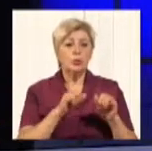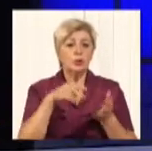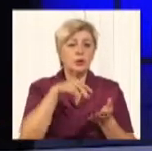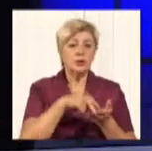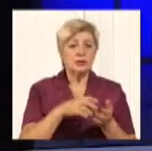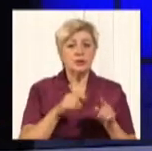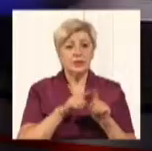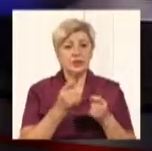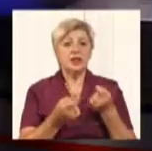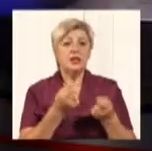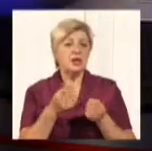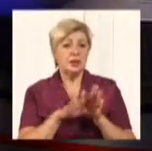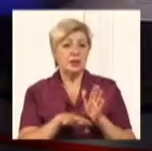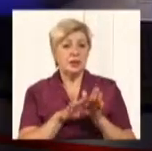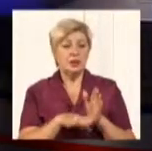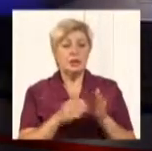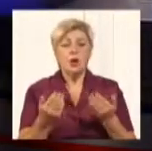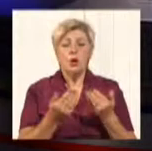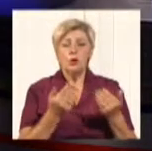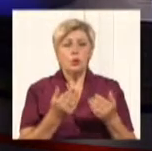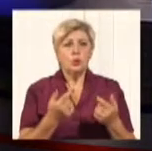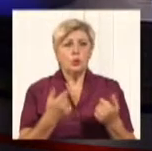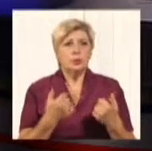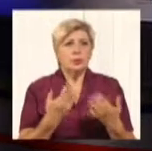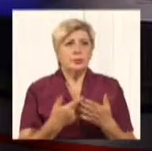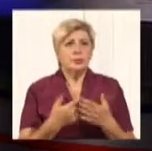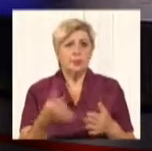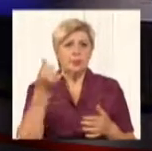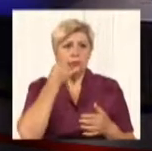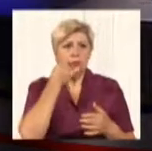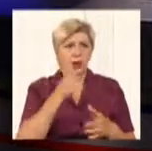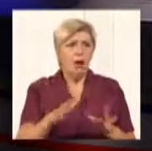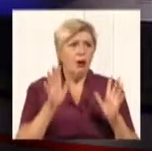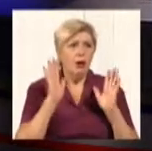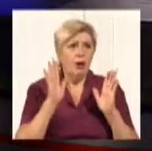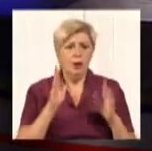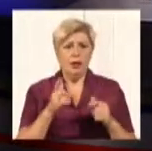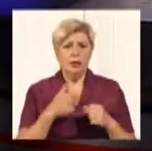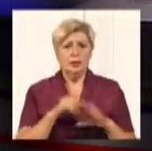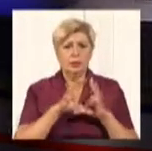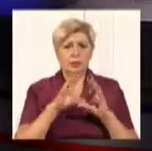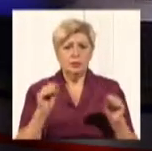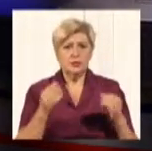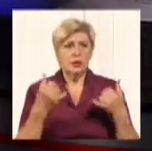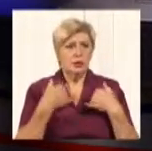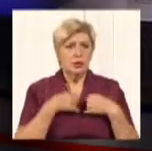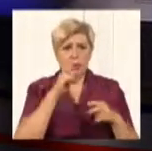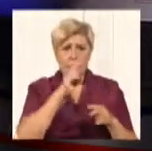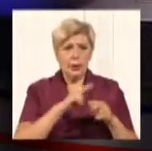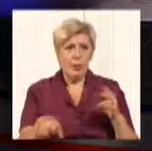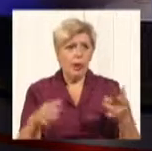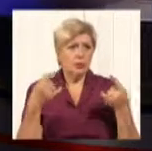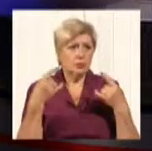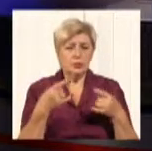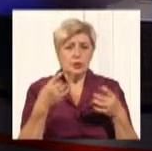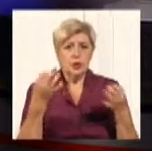Ось таких дрібничок. Чогось такого, що дзвонила людина і сталося щось таке невиправне, тобто, от, ну все, нема у людини телевізора,